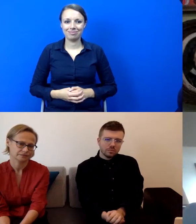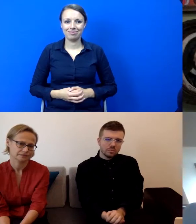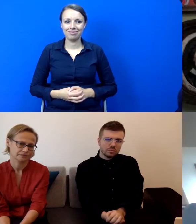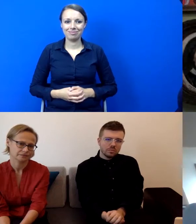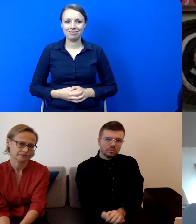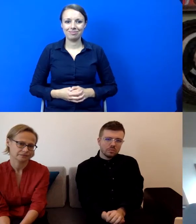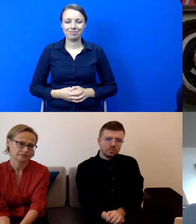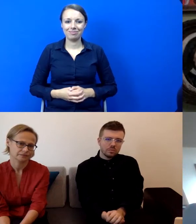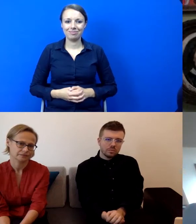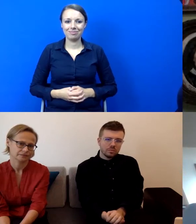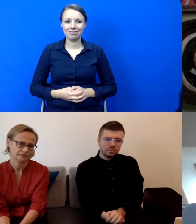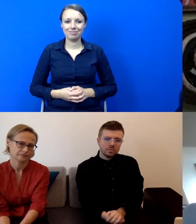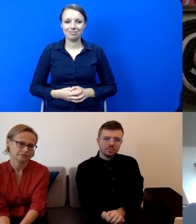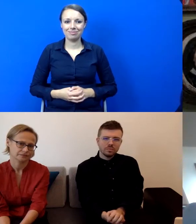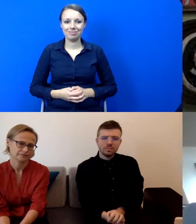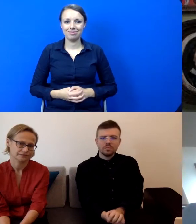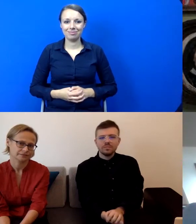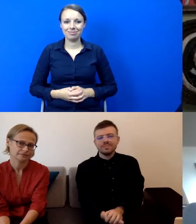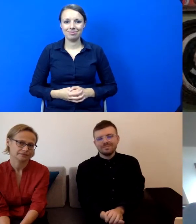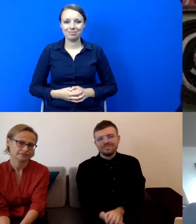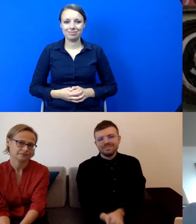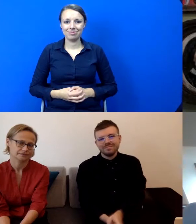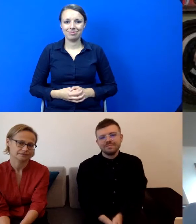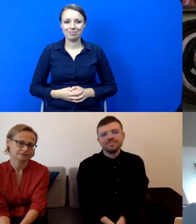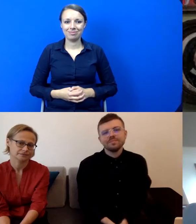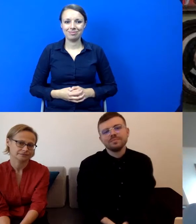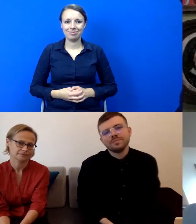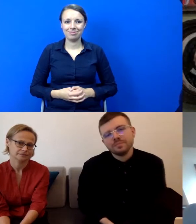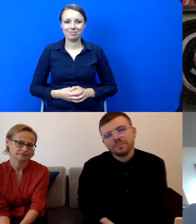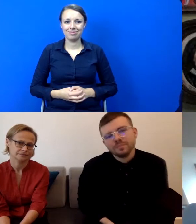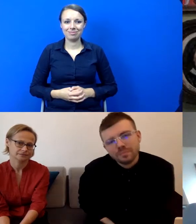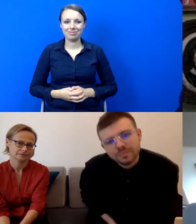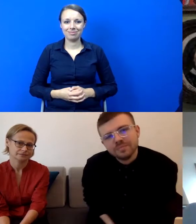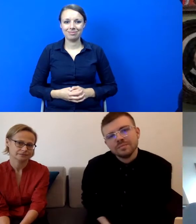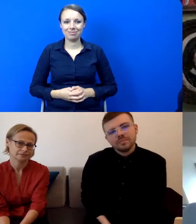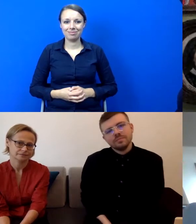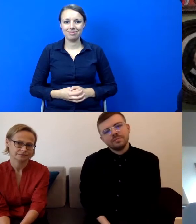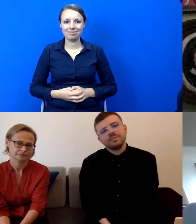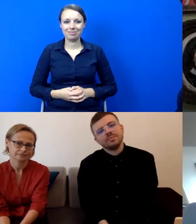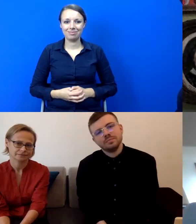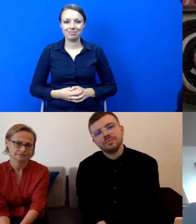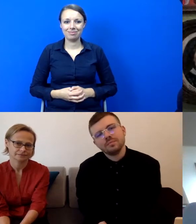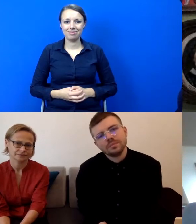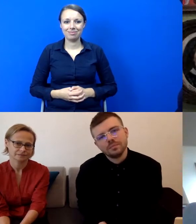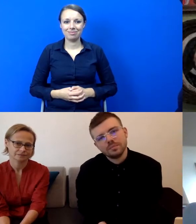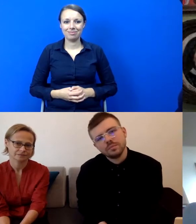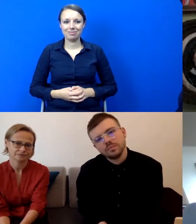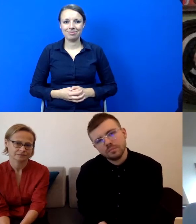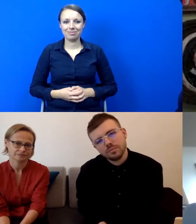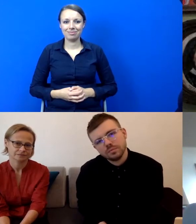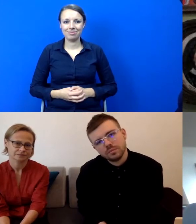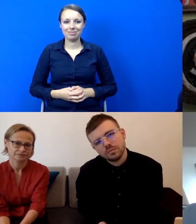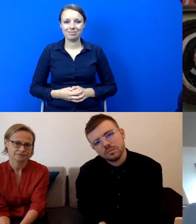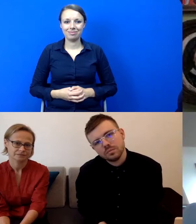osób głuchych, które chciałyby wziąć udział w jakichś wydarzeniach organizowanych przez Zachęta. Teraz mam pytanie do Daniela.